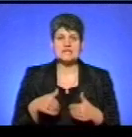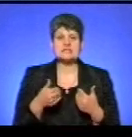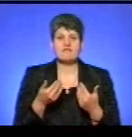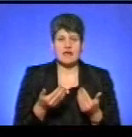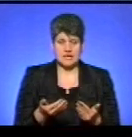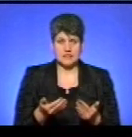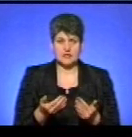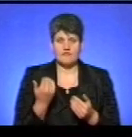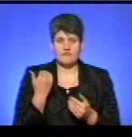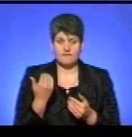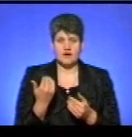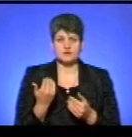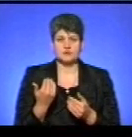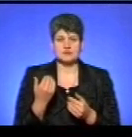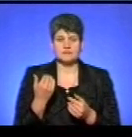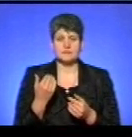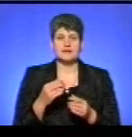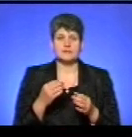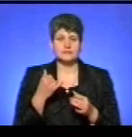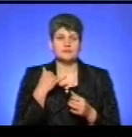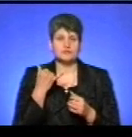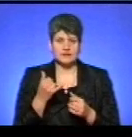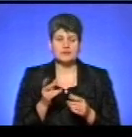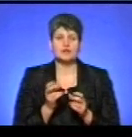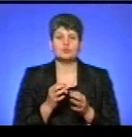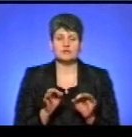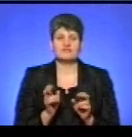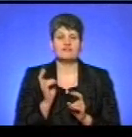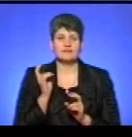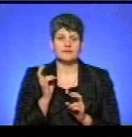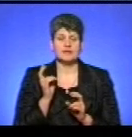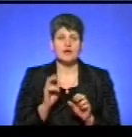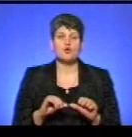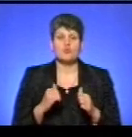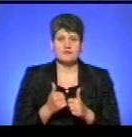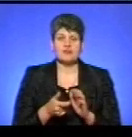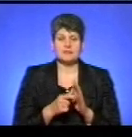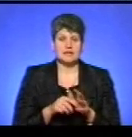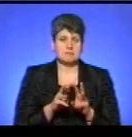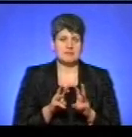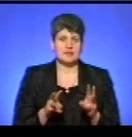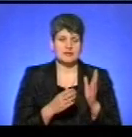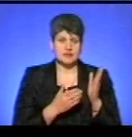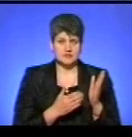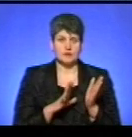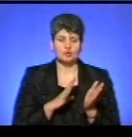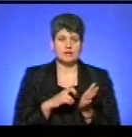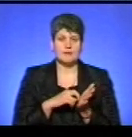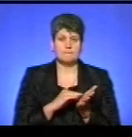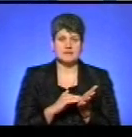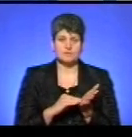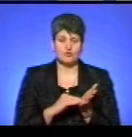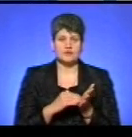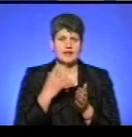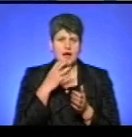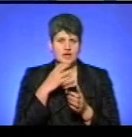в вашого чесі, мене допустили до комісії, але після звернення на кабінет міністрів письмово і на